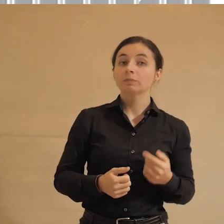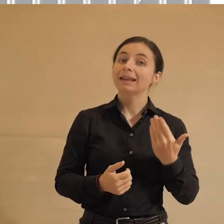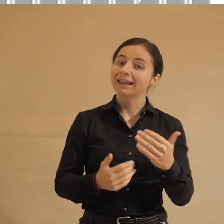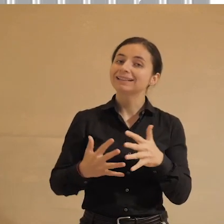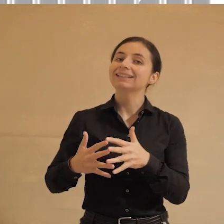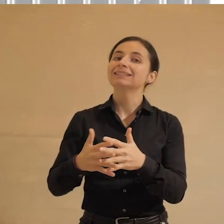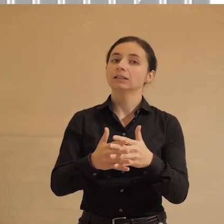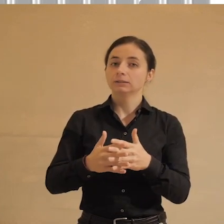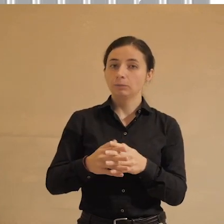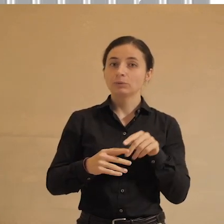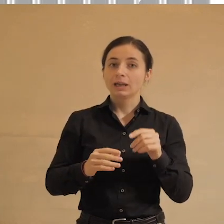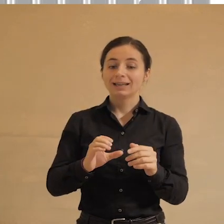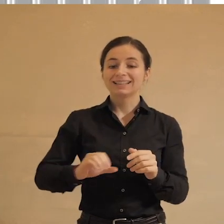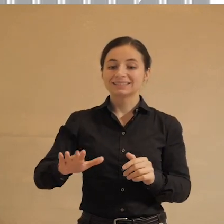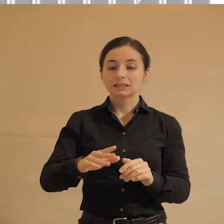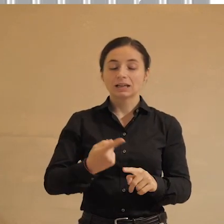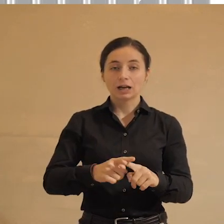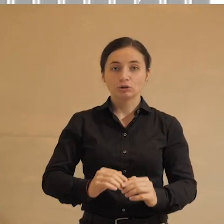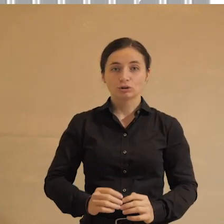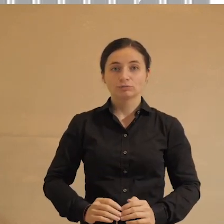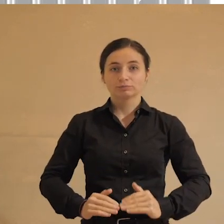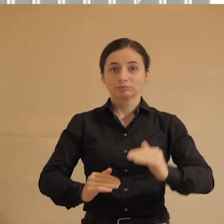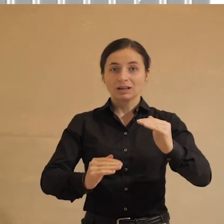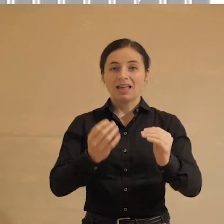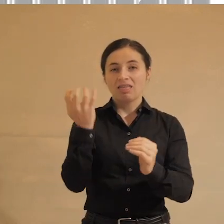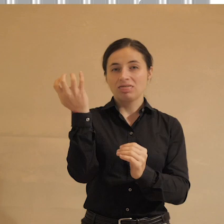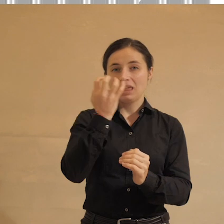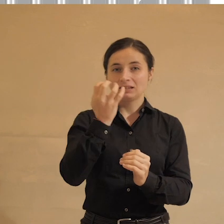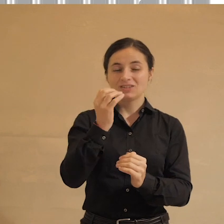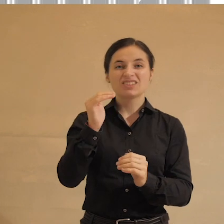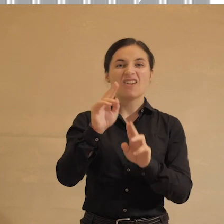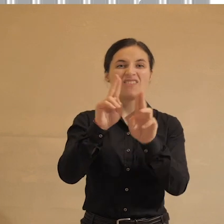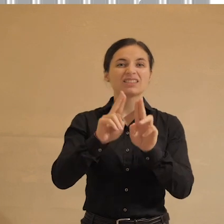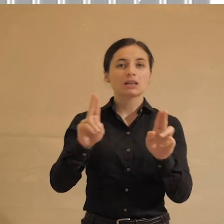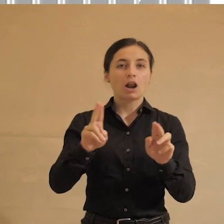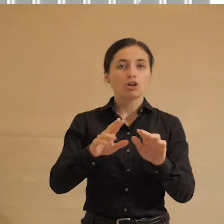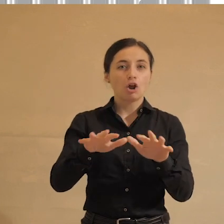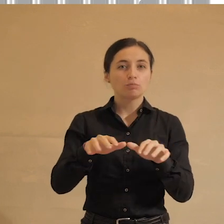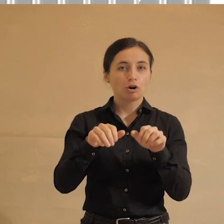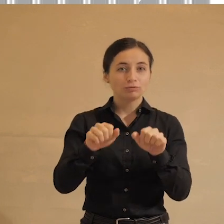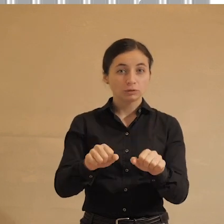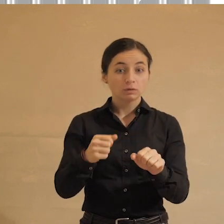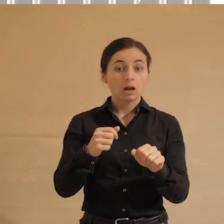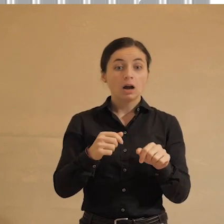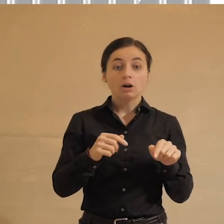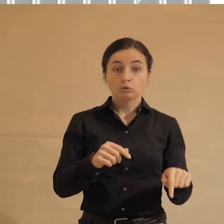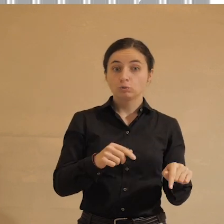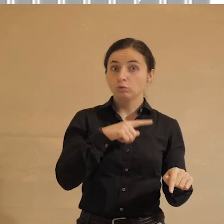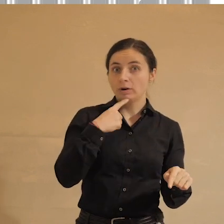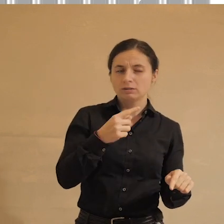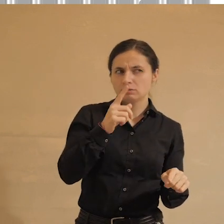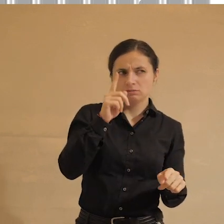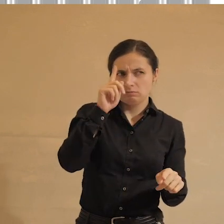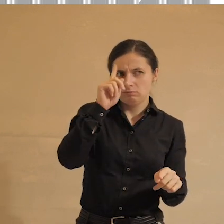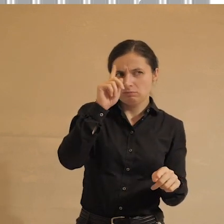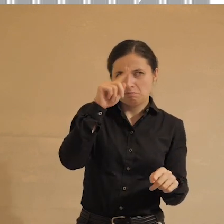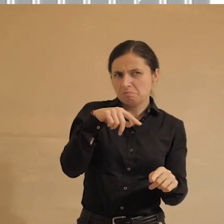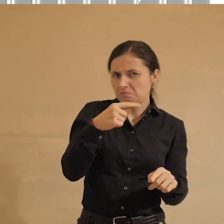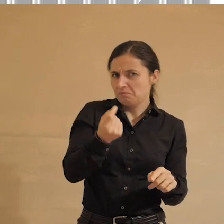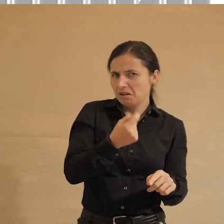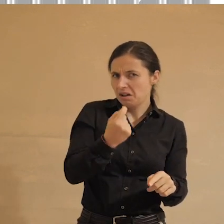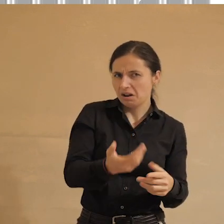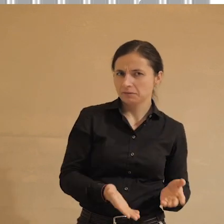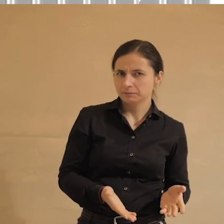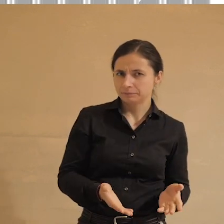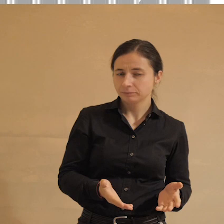Штаты, страна, выросшая на ненависти к федеральному правительству. О чем тоже у нас мало кто имеет представление. Централизация – это большой